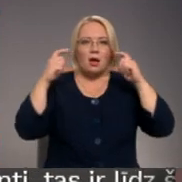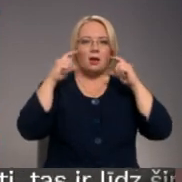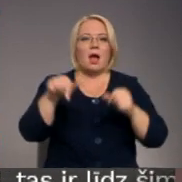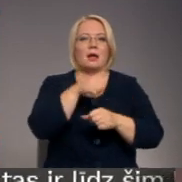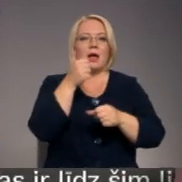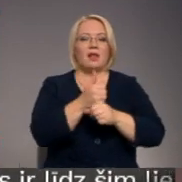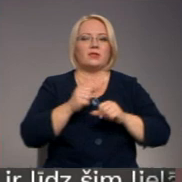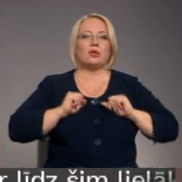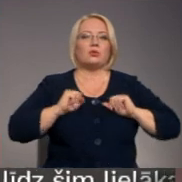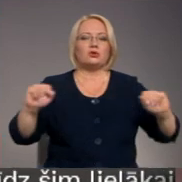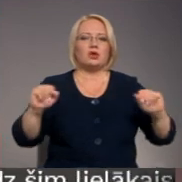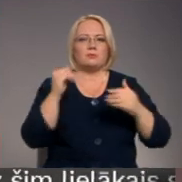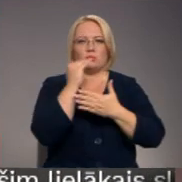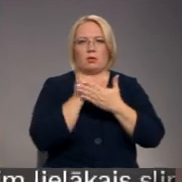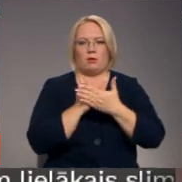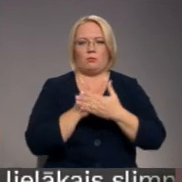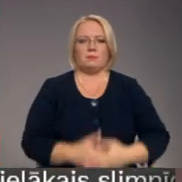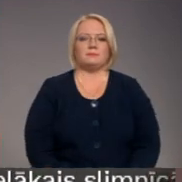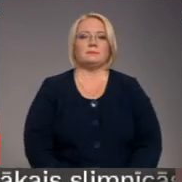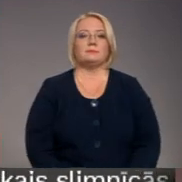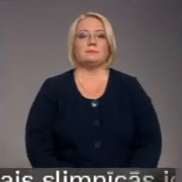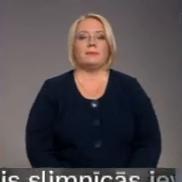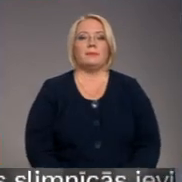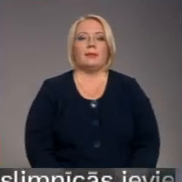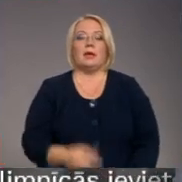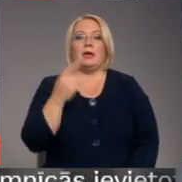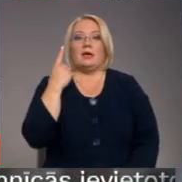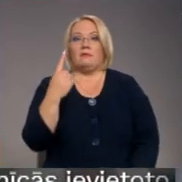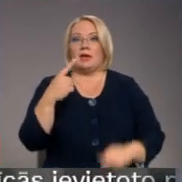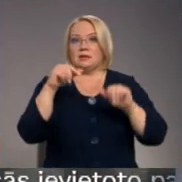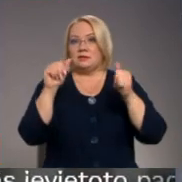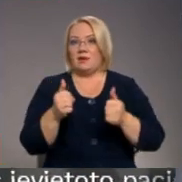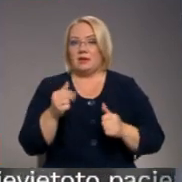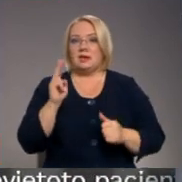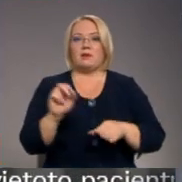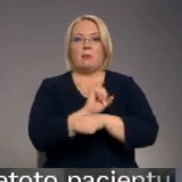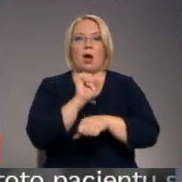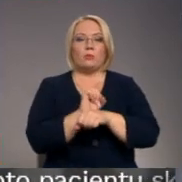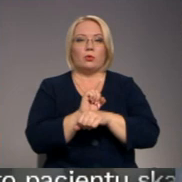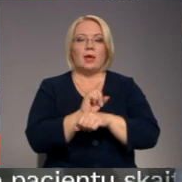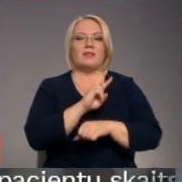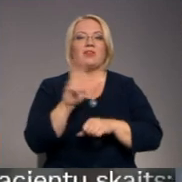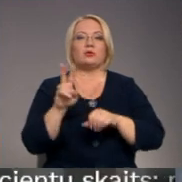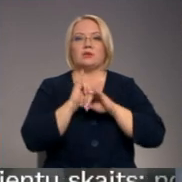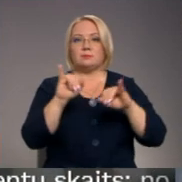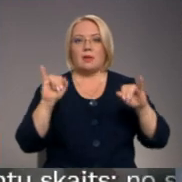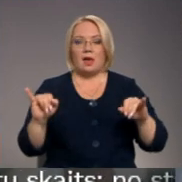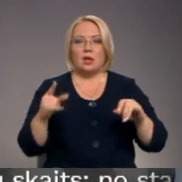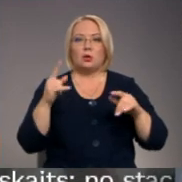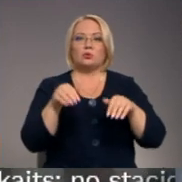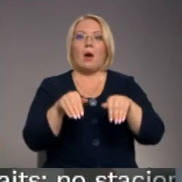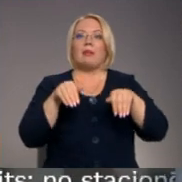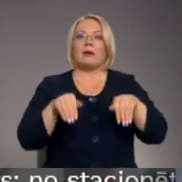kā galvenos drošības pasaukums. Viens veids, kā mēs varam apturēt vīrusu izplatīšanās, ir atkāpties